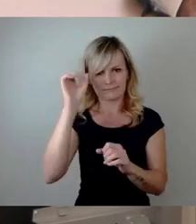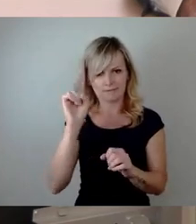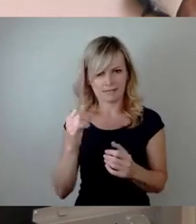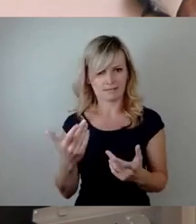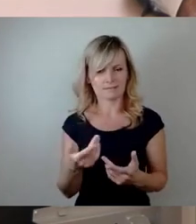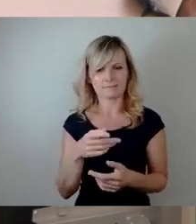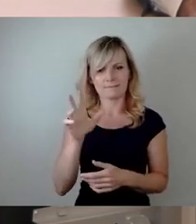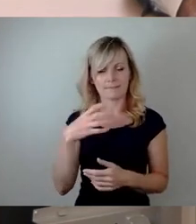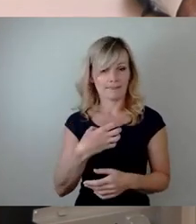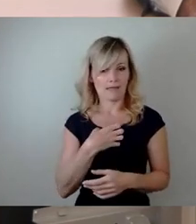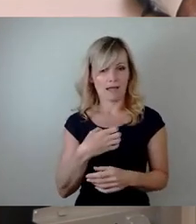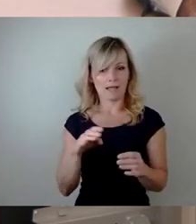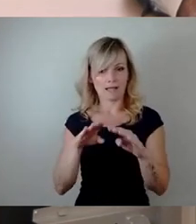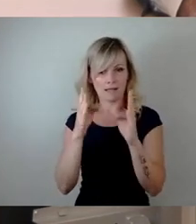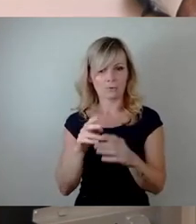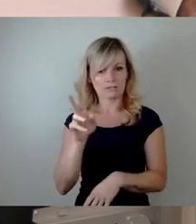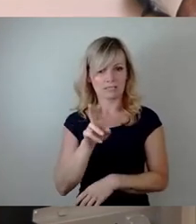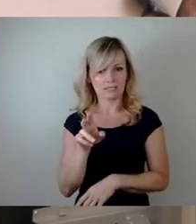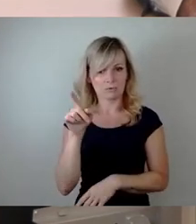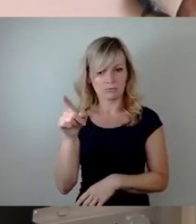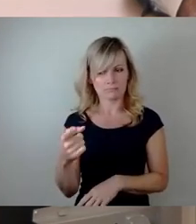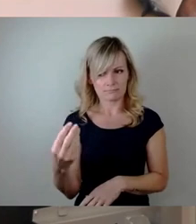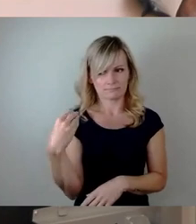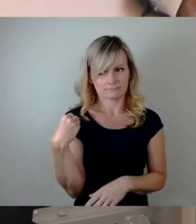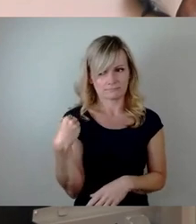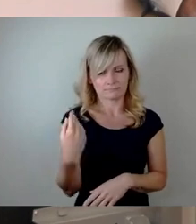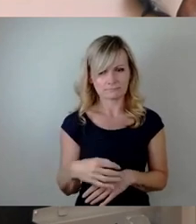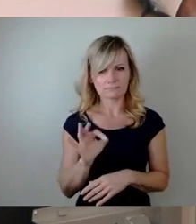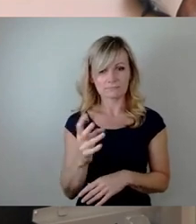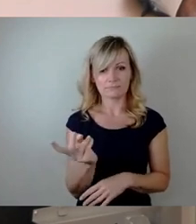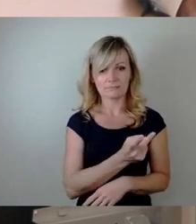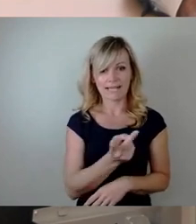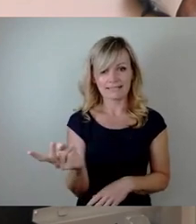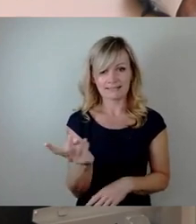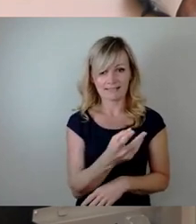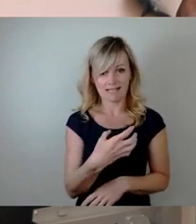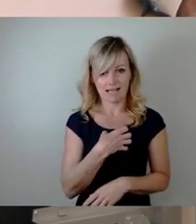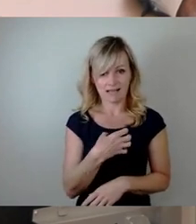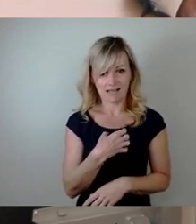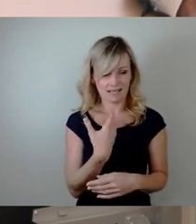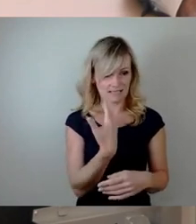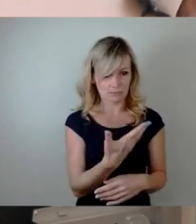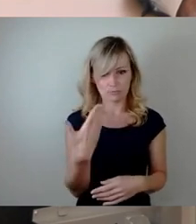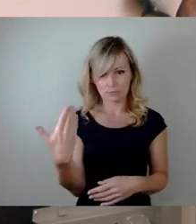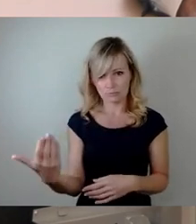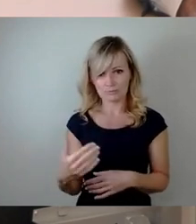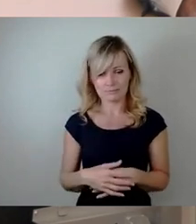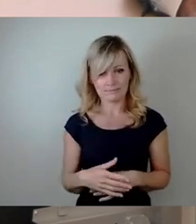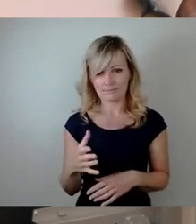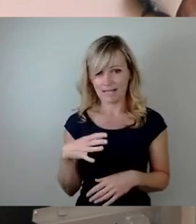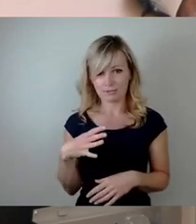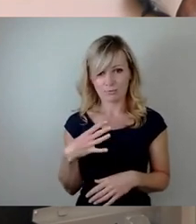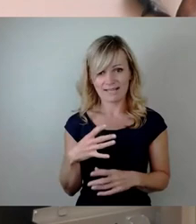uns ja ganz deutlich klargemacht, dass es für beide Krankheitsbilder aktuell noch keine